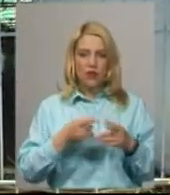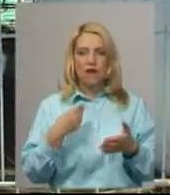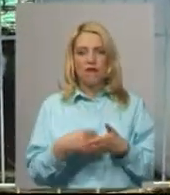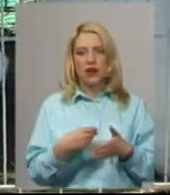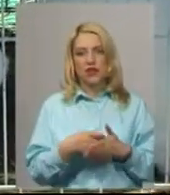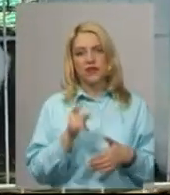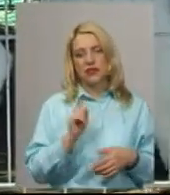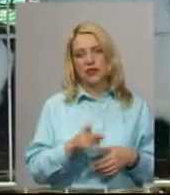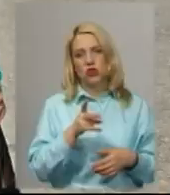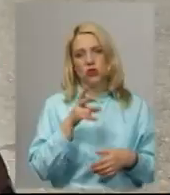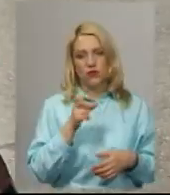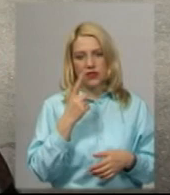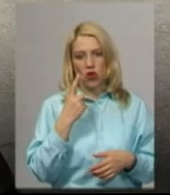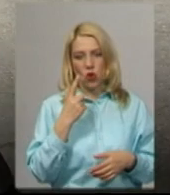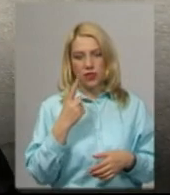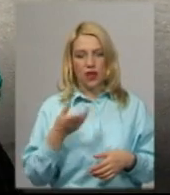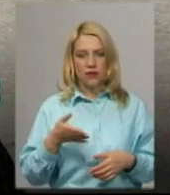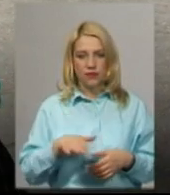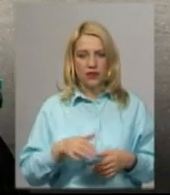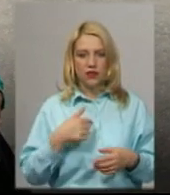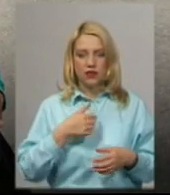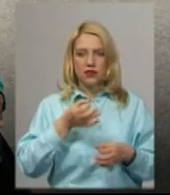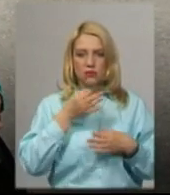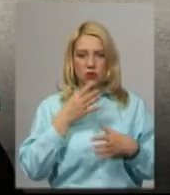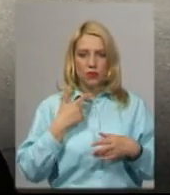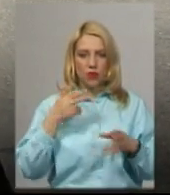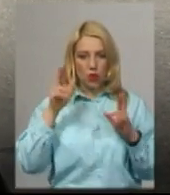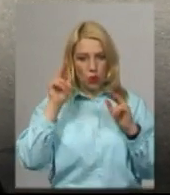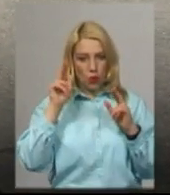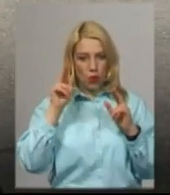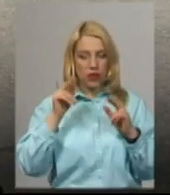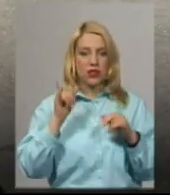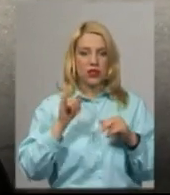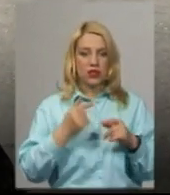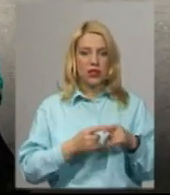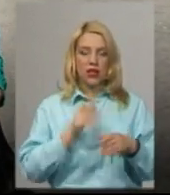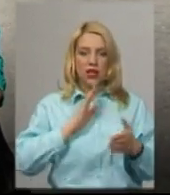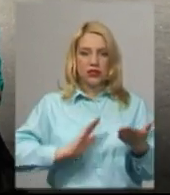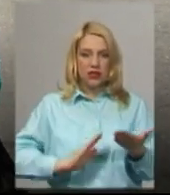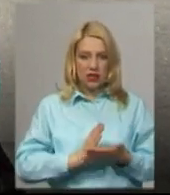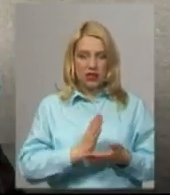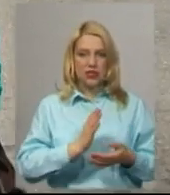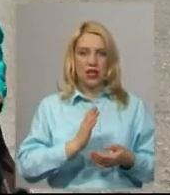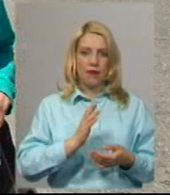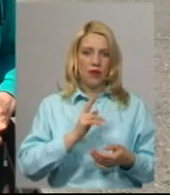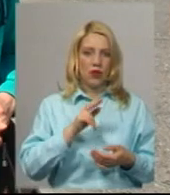1200 гривень за одного. Тут дуже нам сподобалися кролики. Якісна і порода,